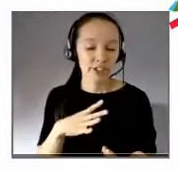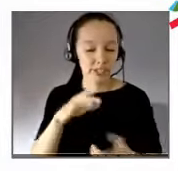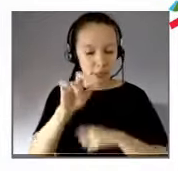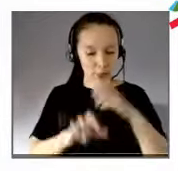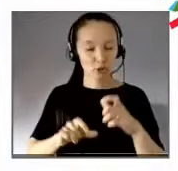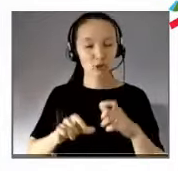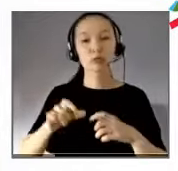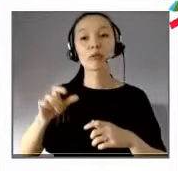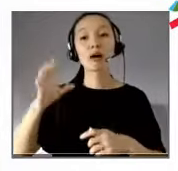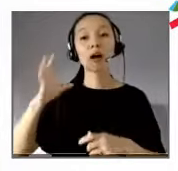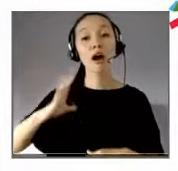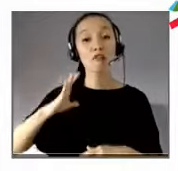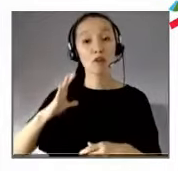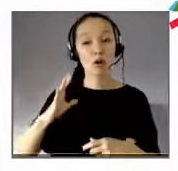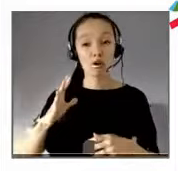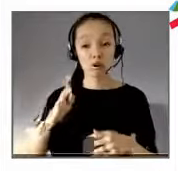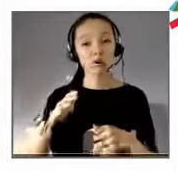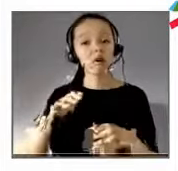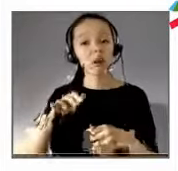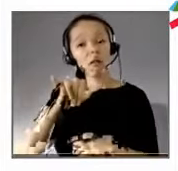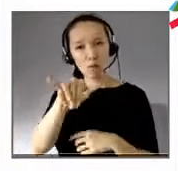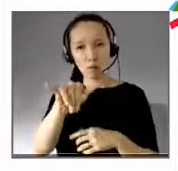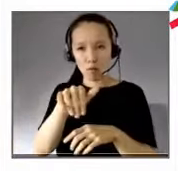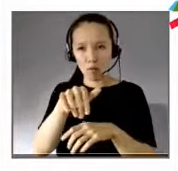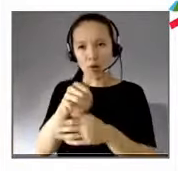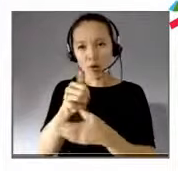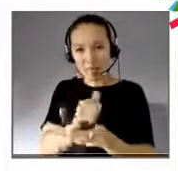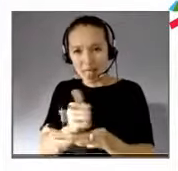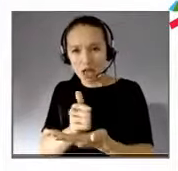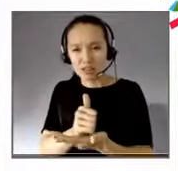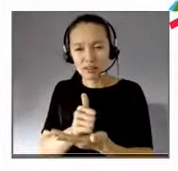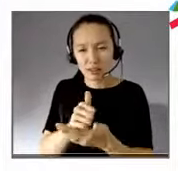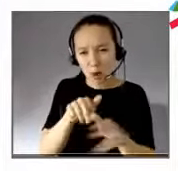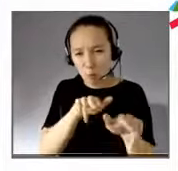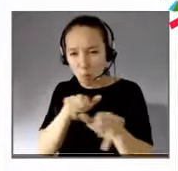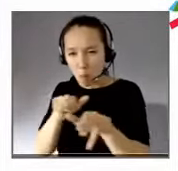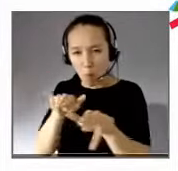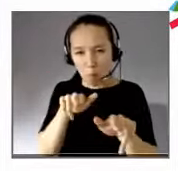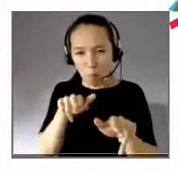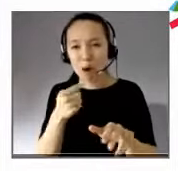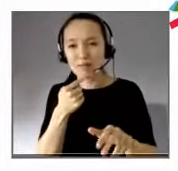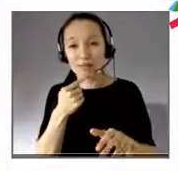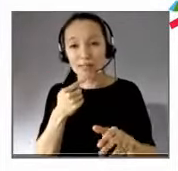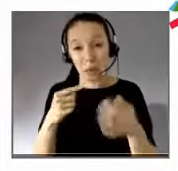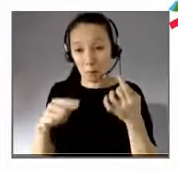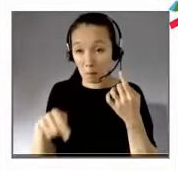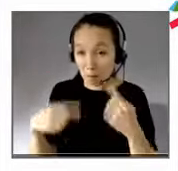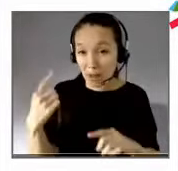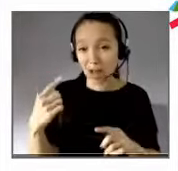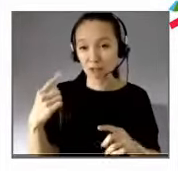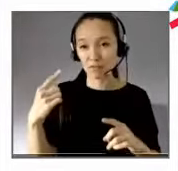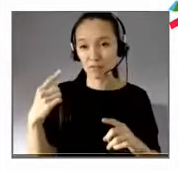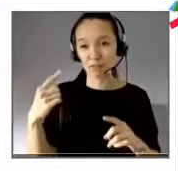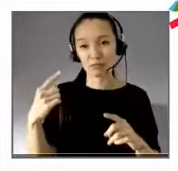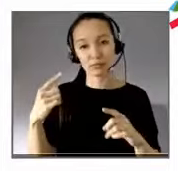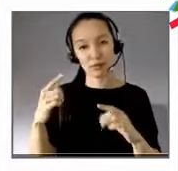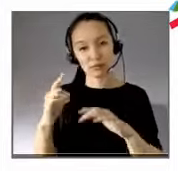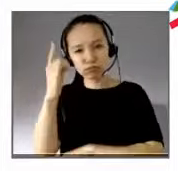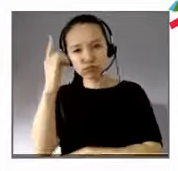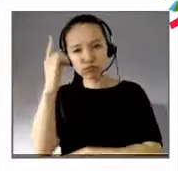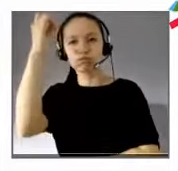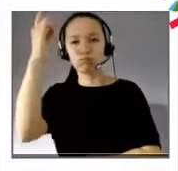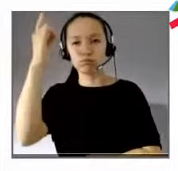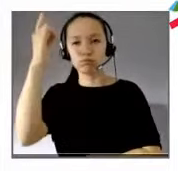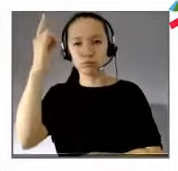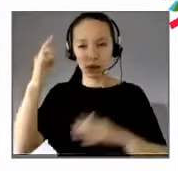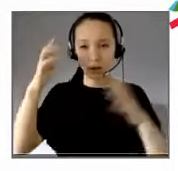sont devenues astronautes. La plupart des astronautes ont été à l'origine des pilotes de chasse quand ils étaient des pilotes de Ça